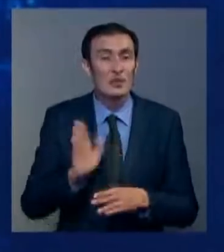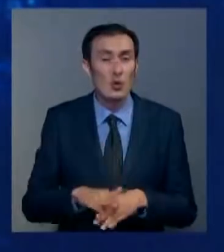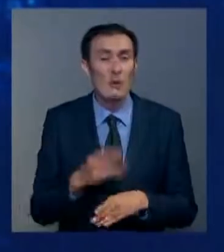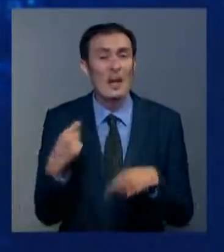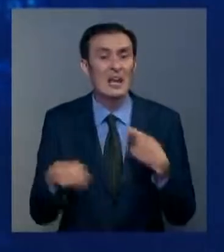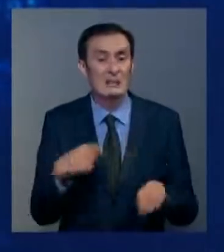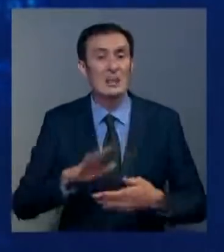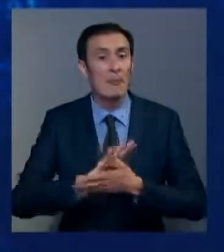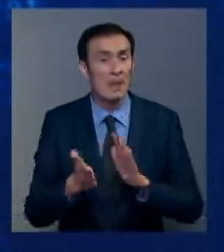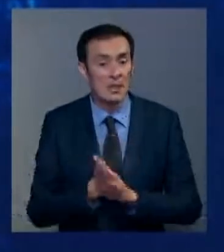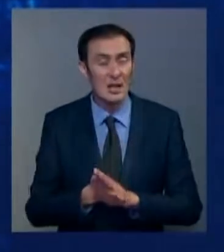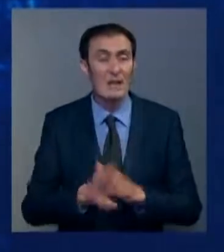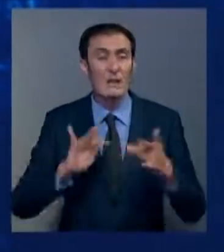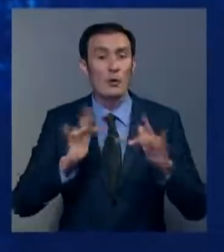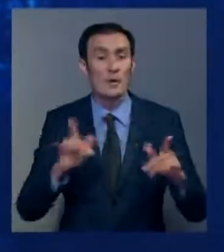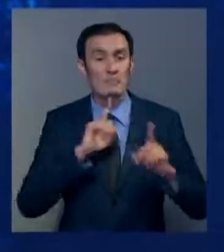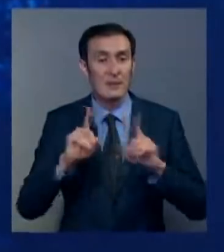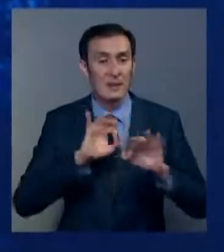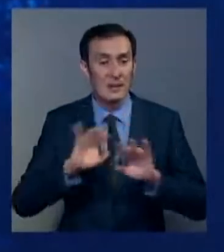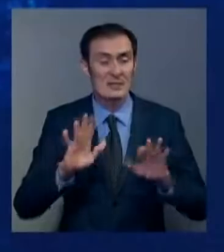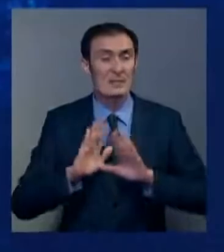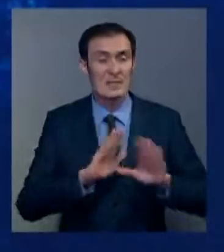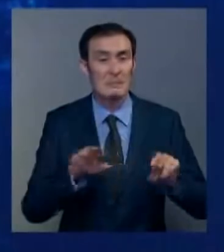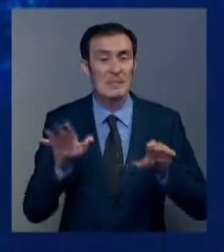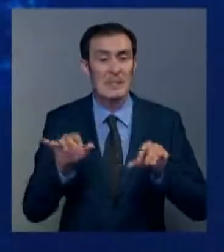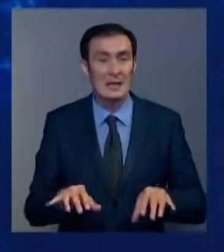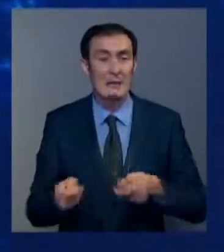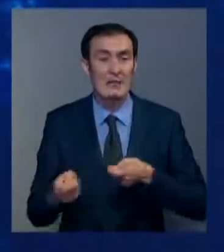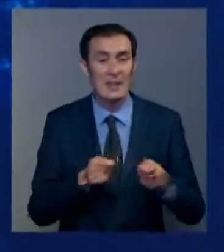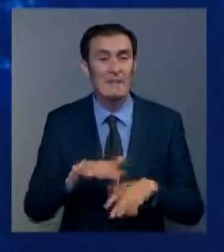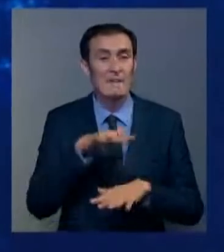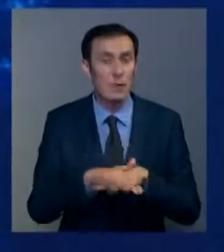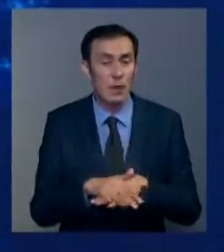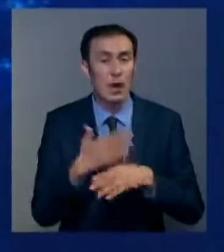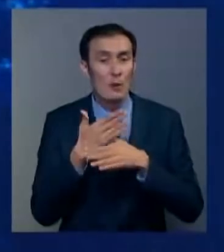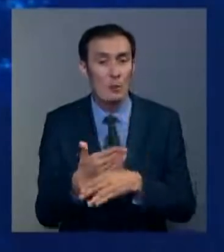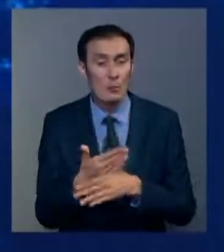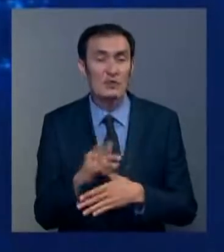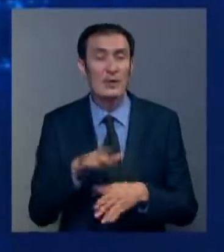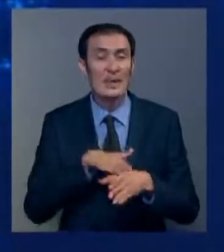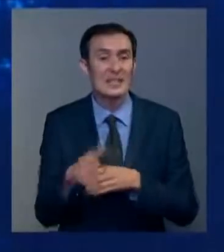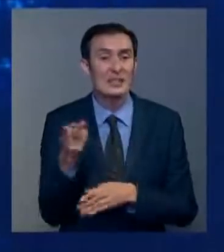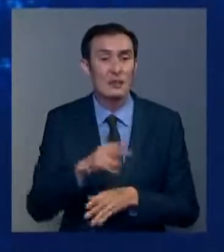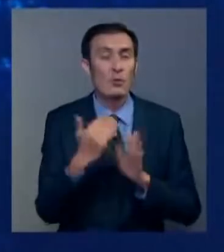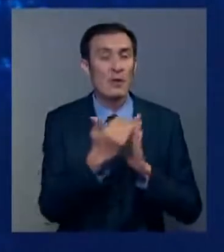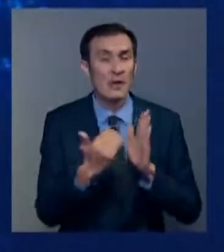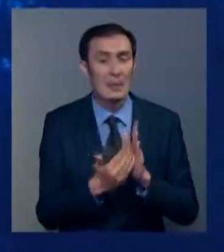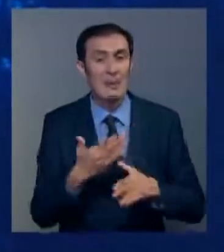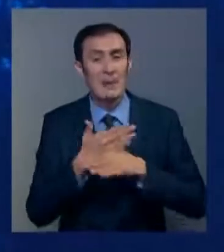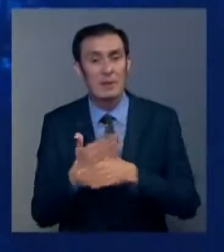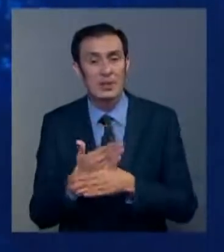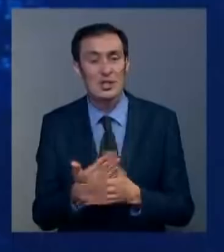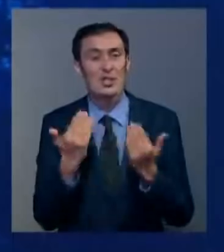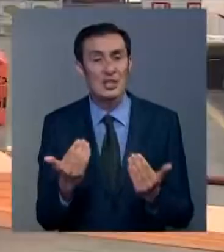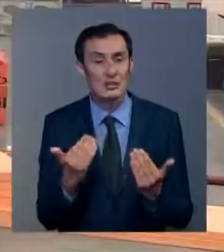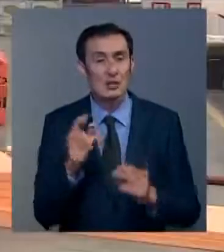экономическом положении. Об этом в ходе онлайн-брифинга рассказал заместитель председателя правления фонда. Помощь заключается в реализации двух программ. По поддержке